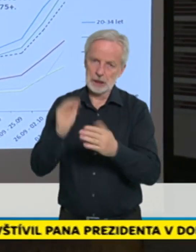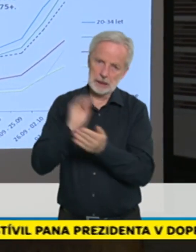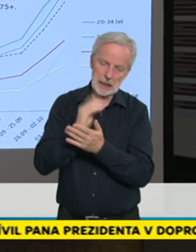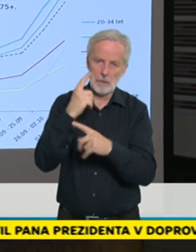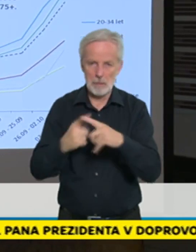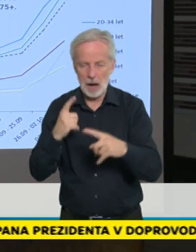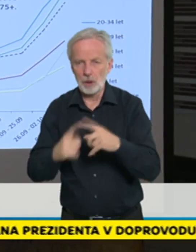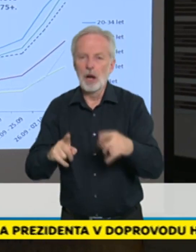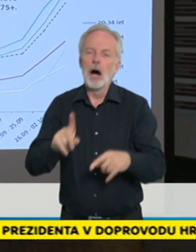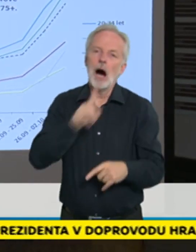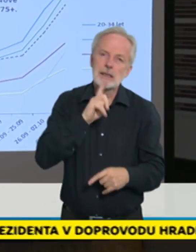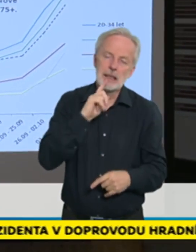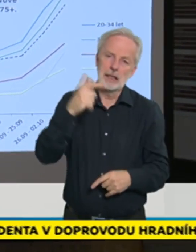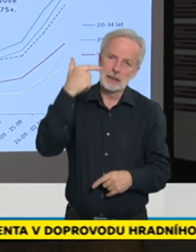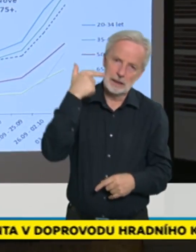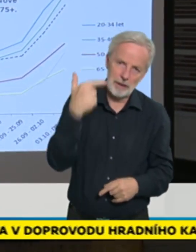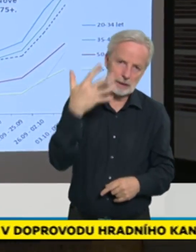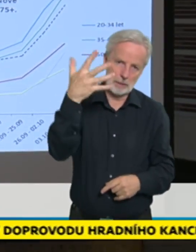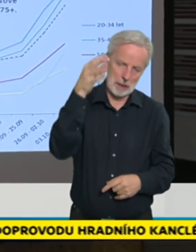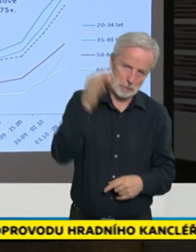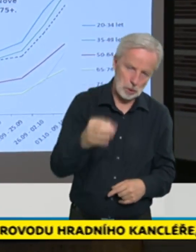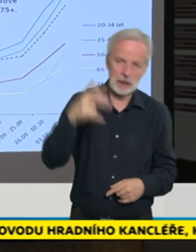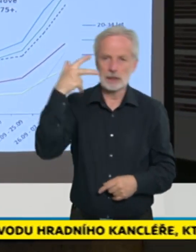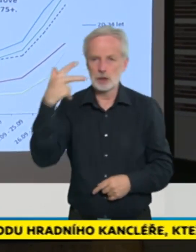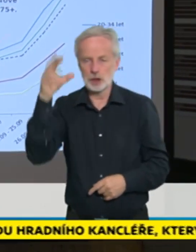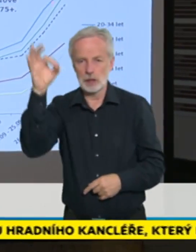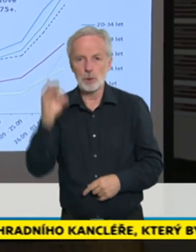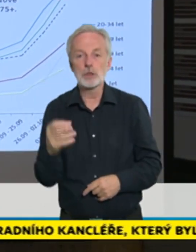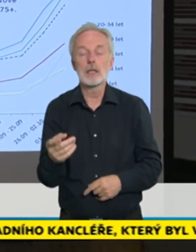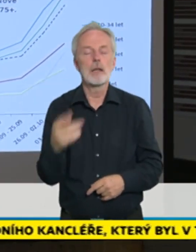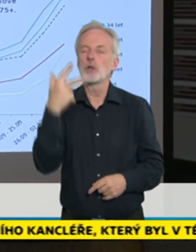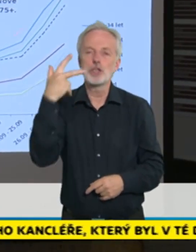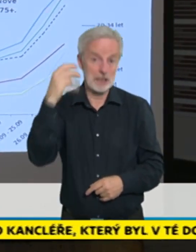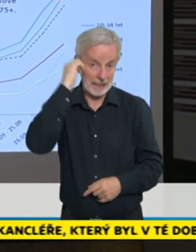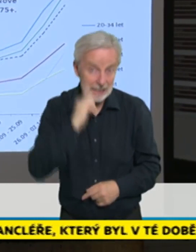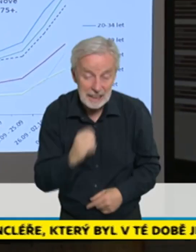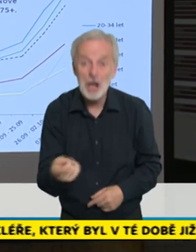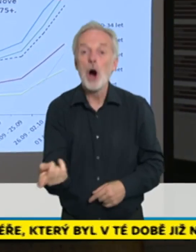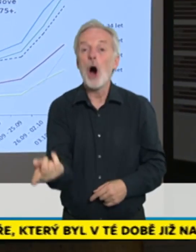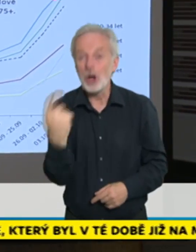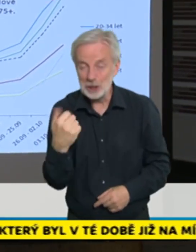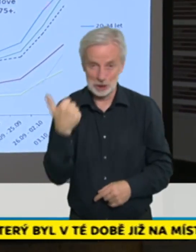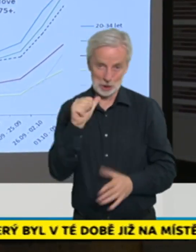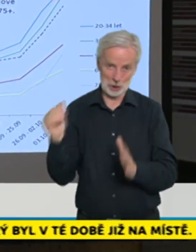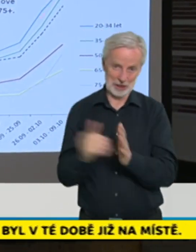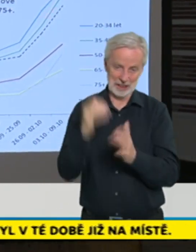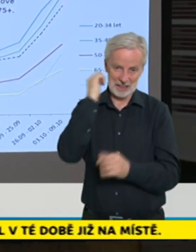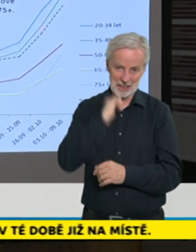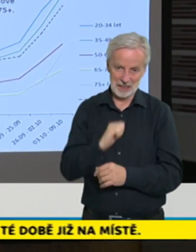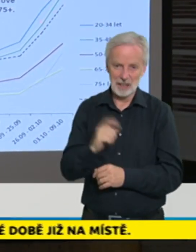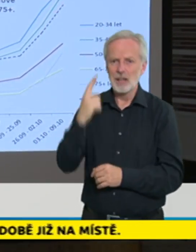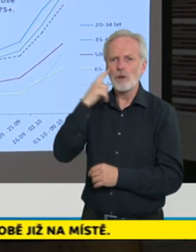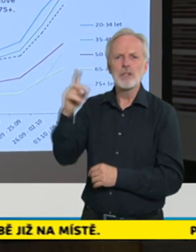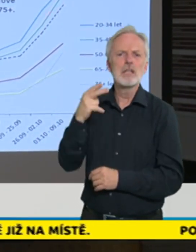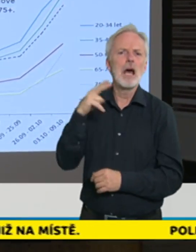30 případů na 100 tisíc obyvatel. Vidíte to tady v křivkách, že takto nahoru, hlavně ta modrá nahoře,